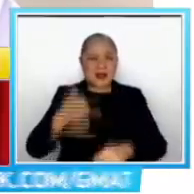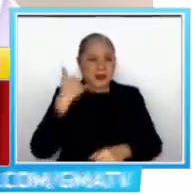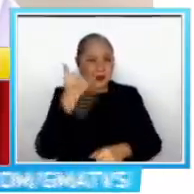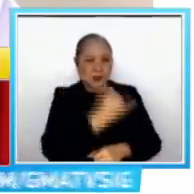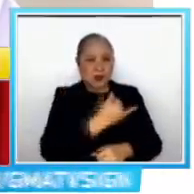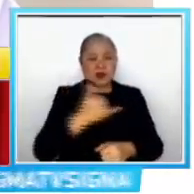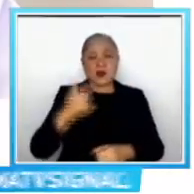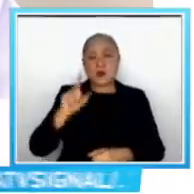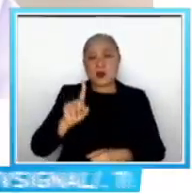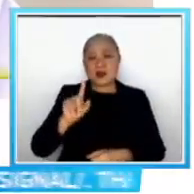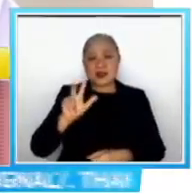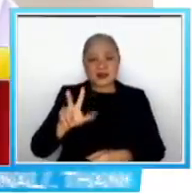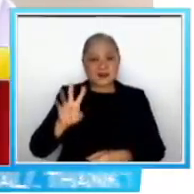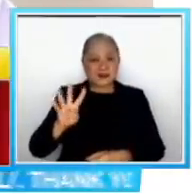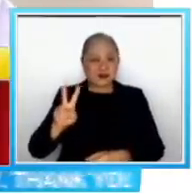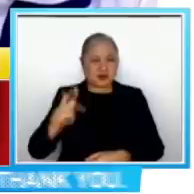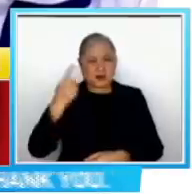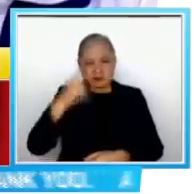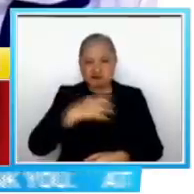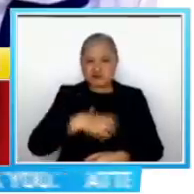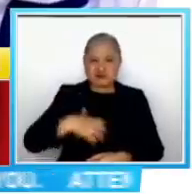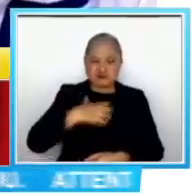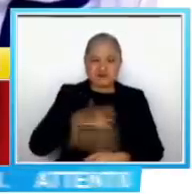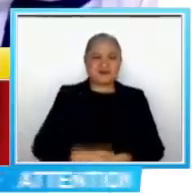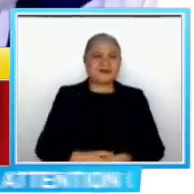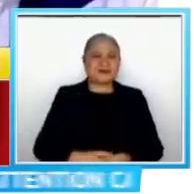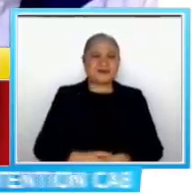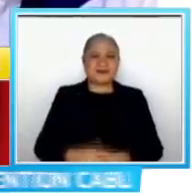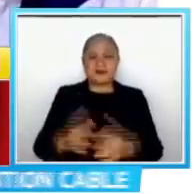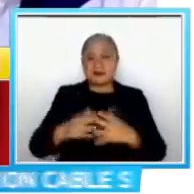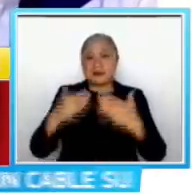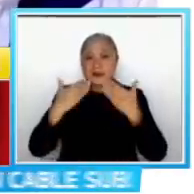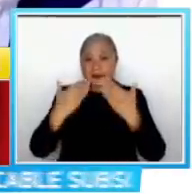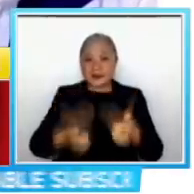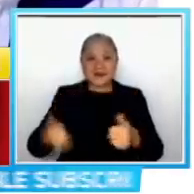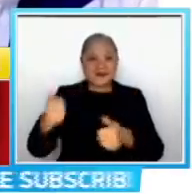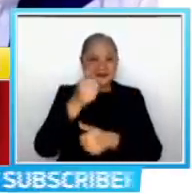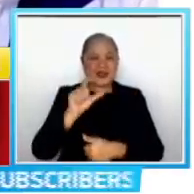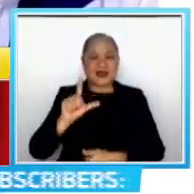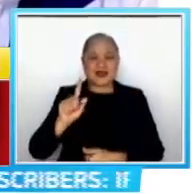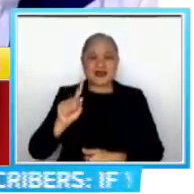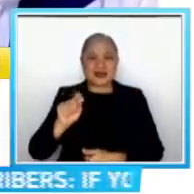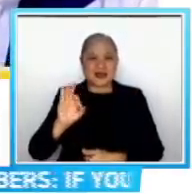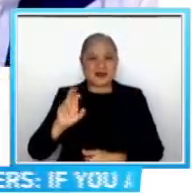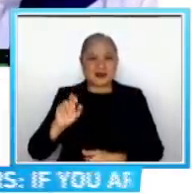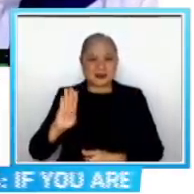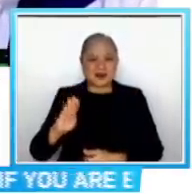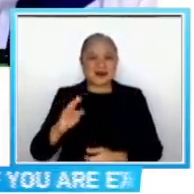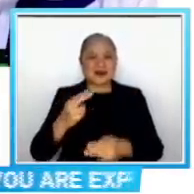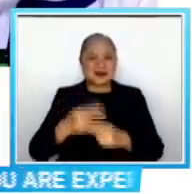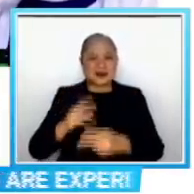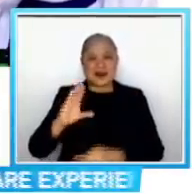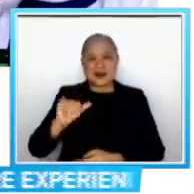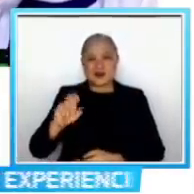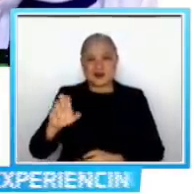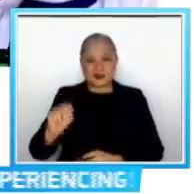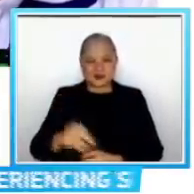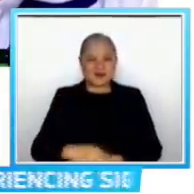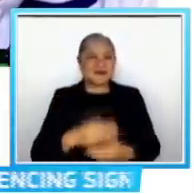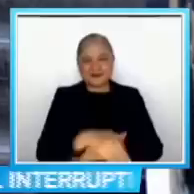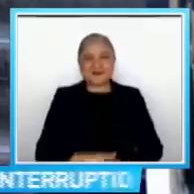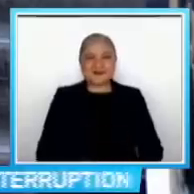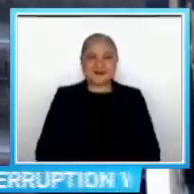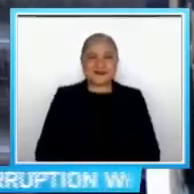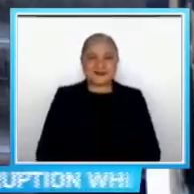po para sa inyong mga reklam Marami salamat, LTFRB Executive Director Maria Cristina Cason Thank you din po, good